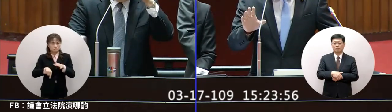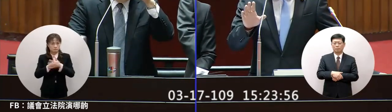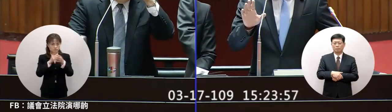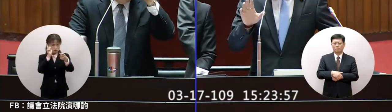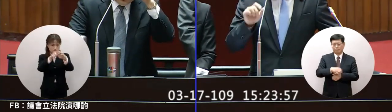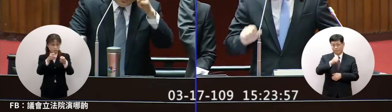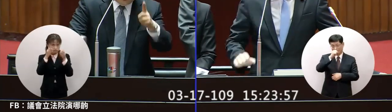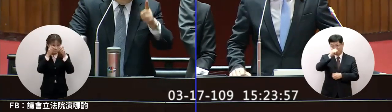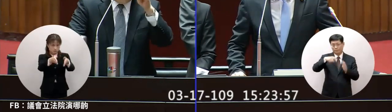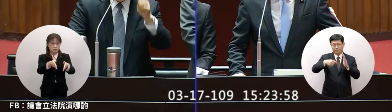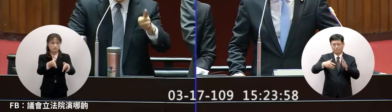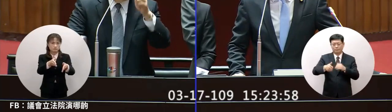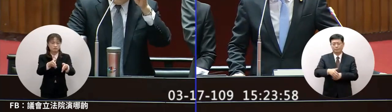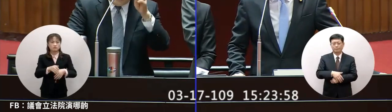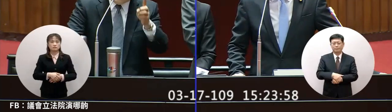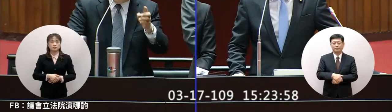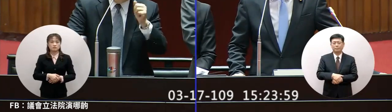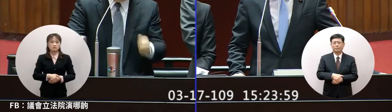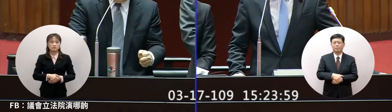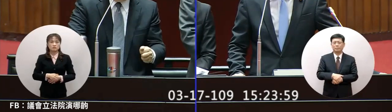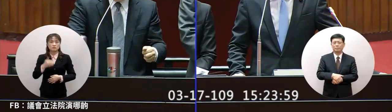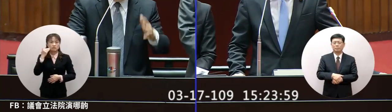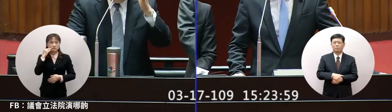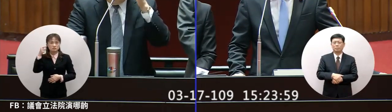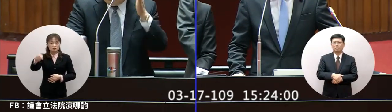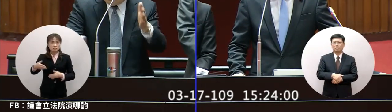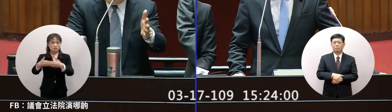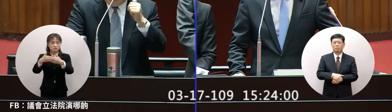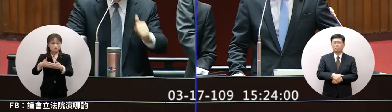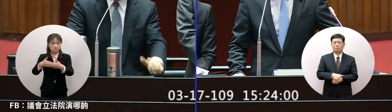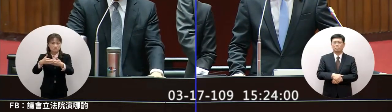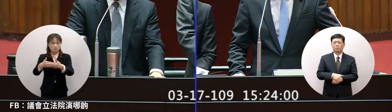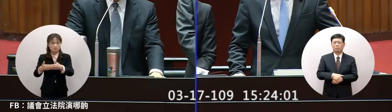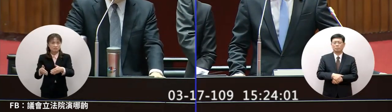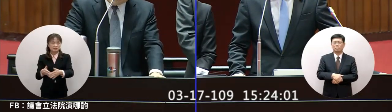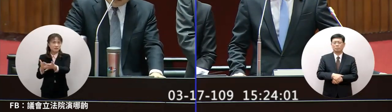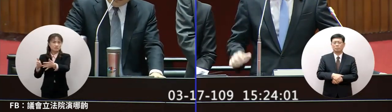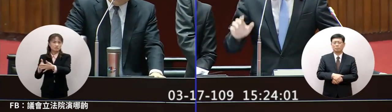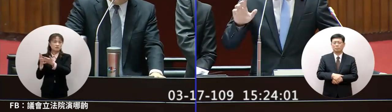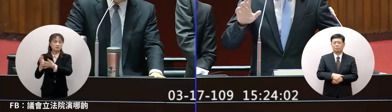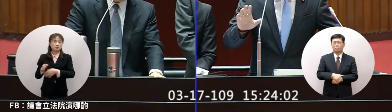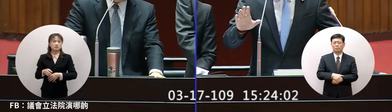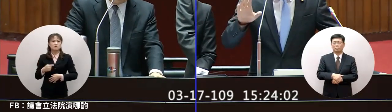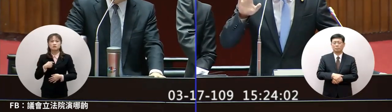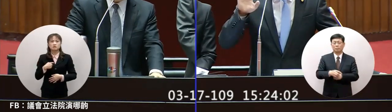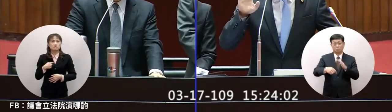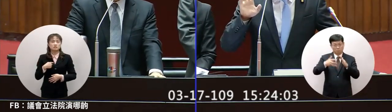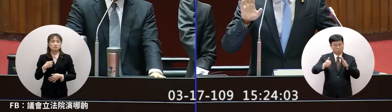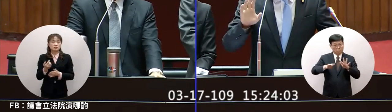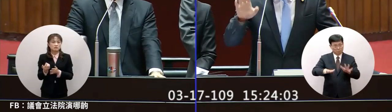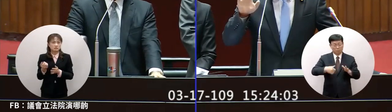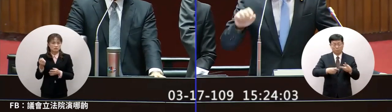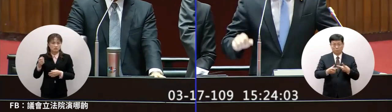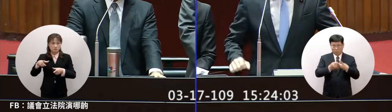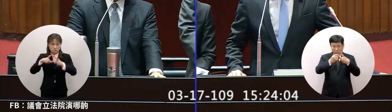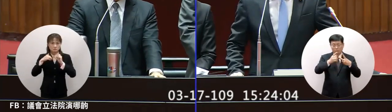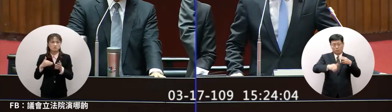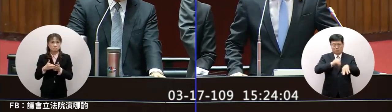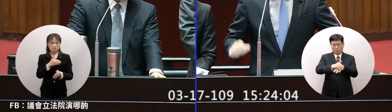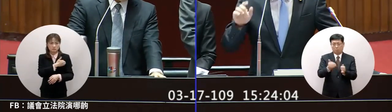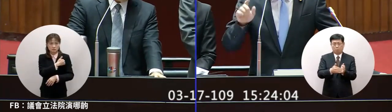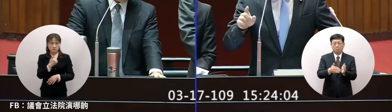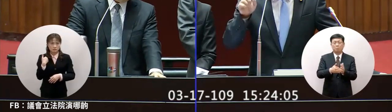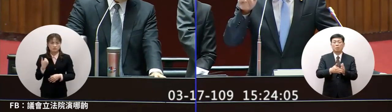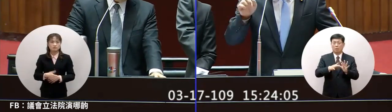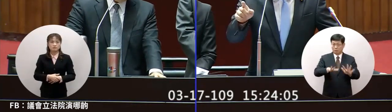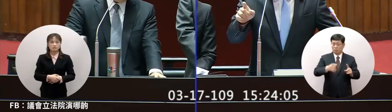所以如果不是對岸的主腦老早我們是接回來院長現在第二波成功了